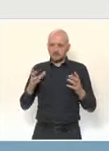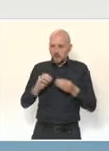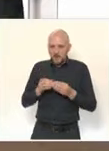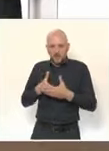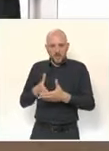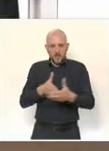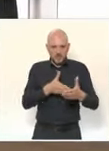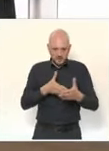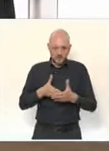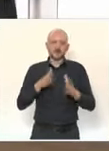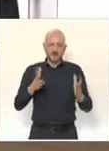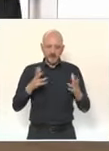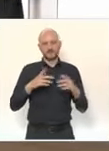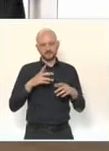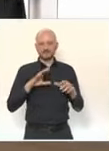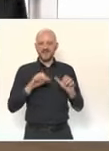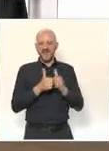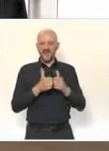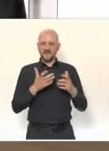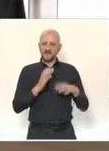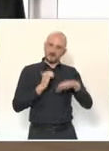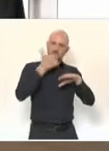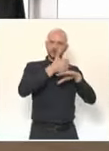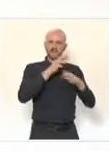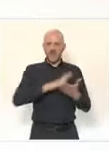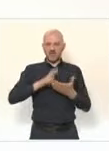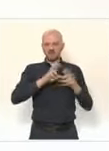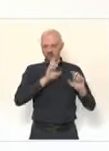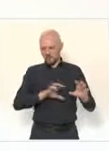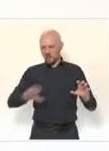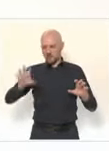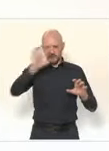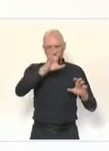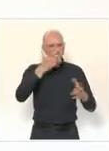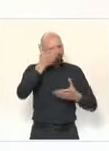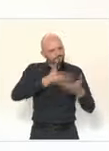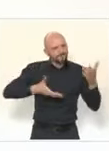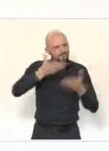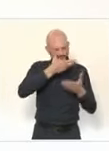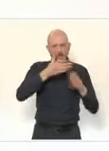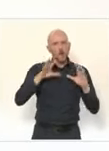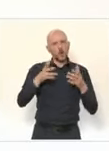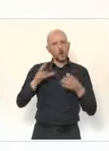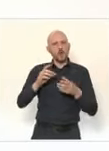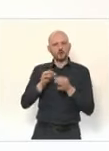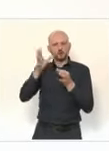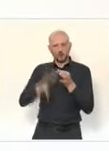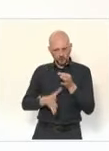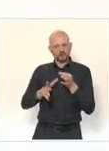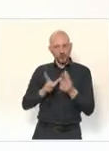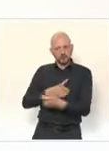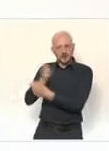qu'on appelle les environnements numériques de travail soient pleinement opérationnels avec leur capacité qui a été augmentée. Cela a été vu avec chaque région de France.